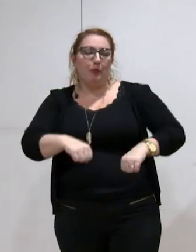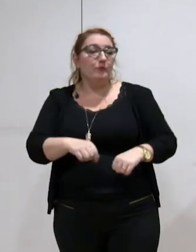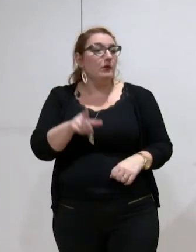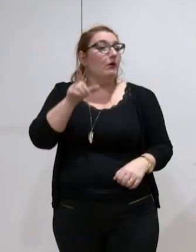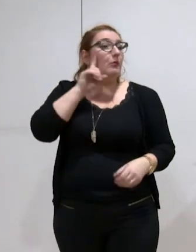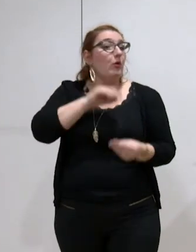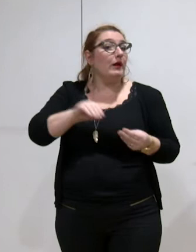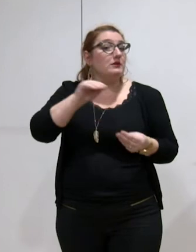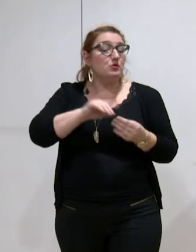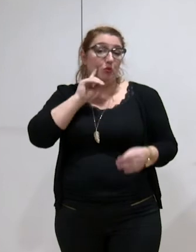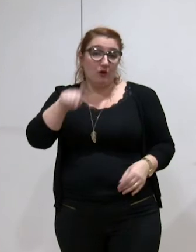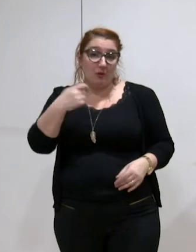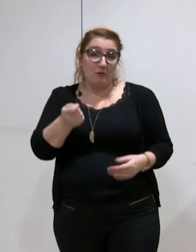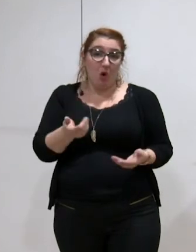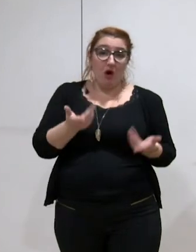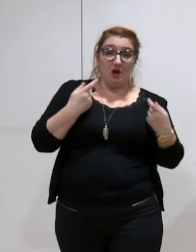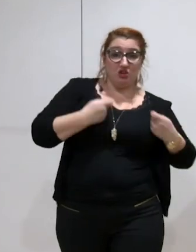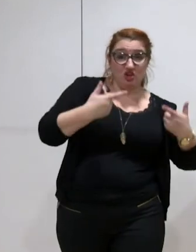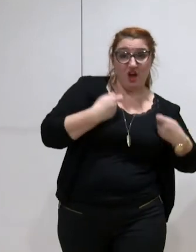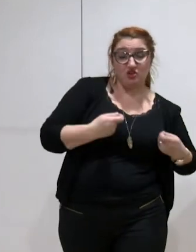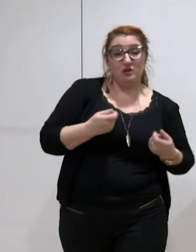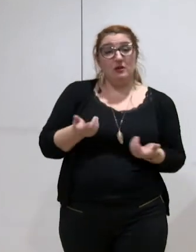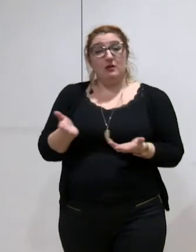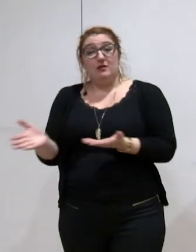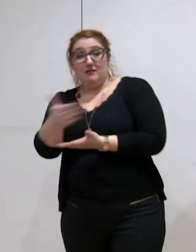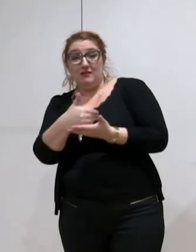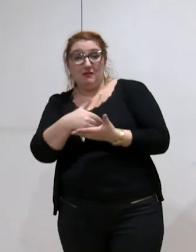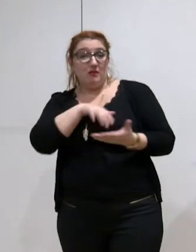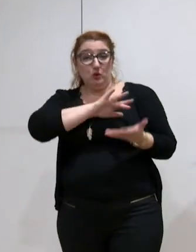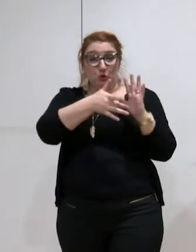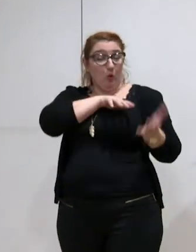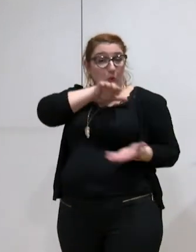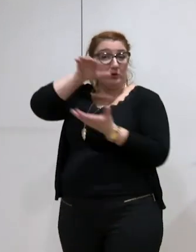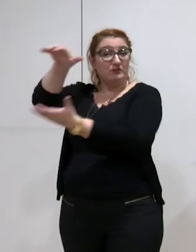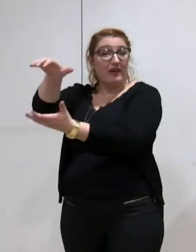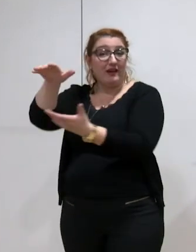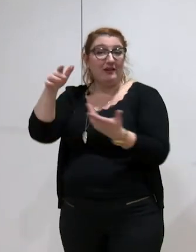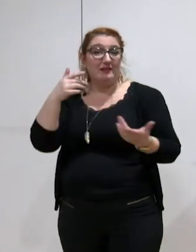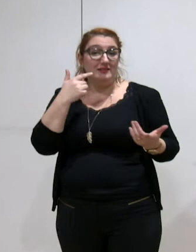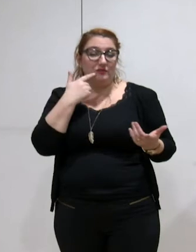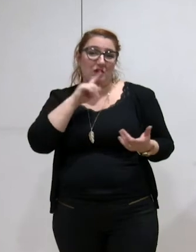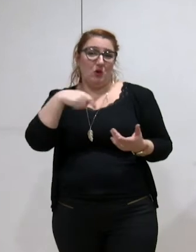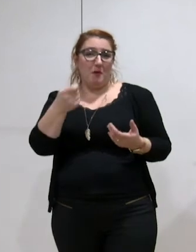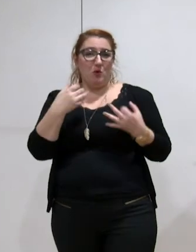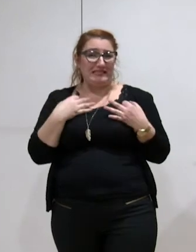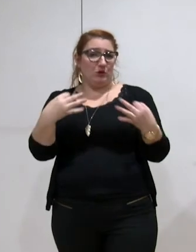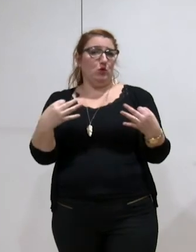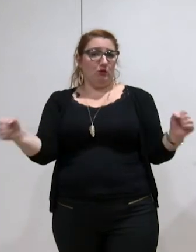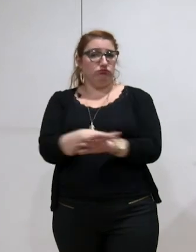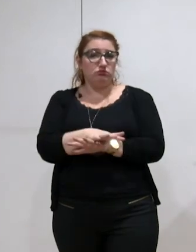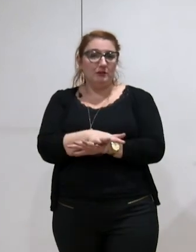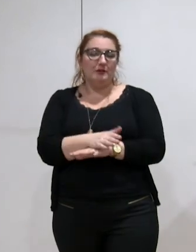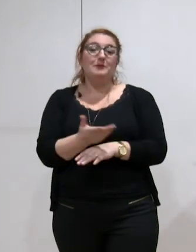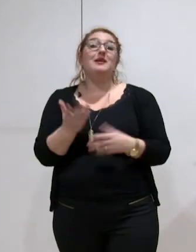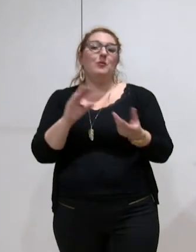normalement, on transfère les charges et les dépenses, donc c'est censé être totalement neutre. Il y a un... C'est lié en fait au transfert de charges d'investissement.